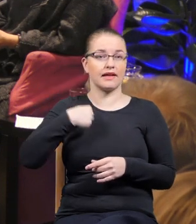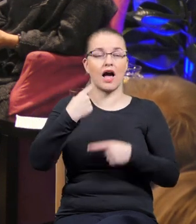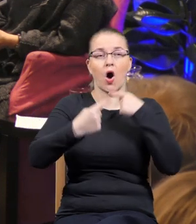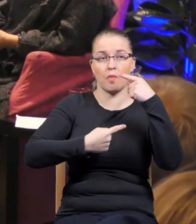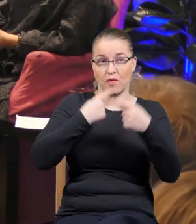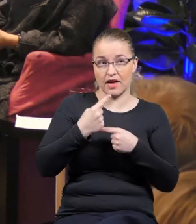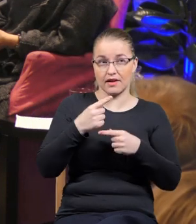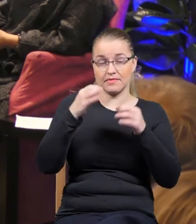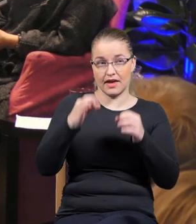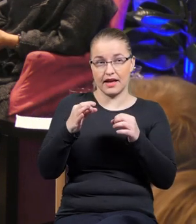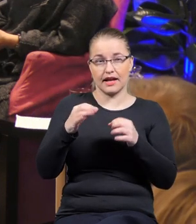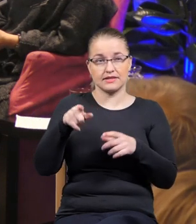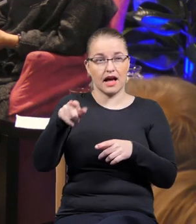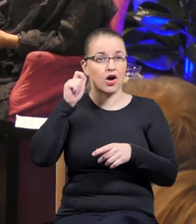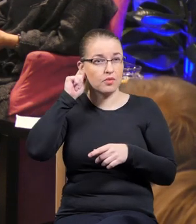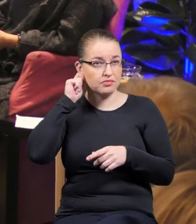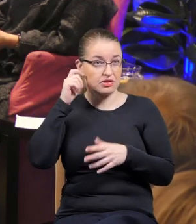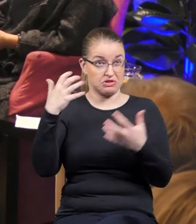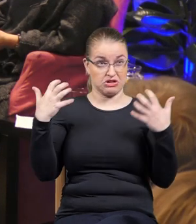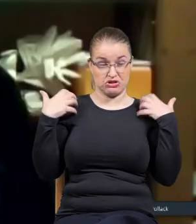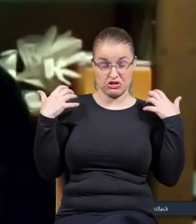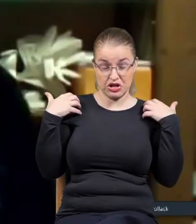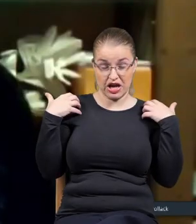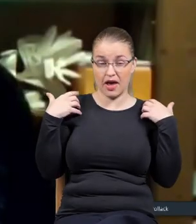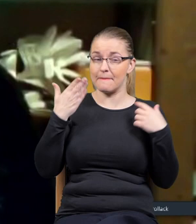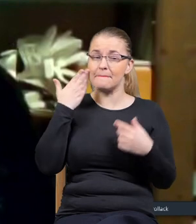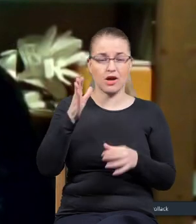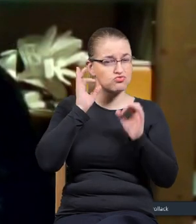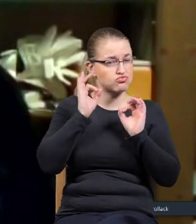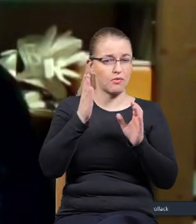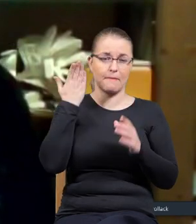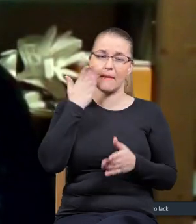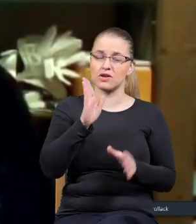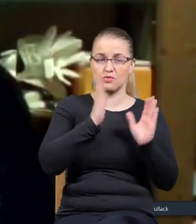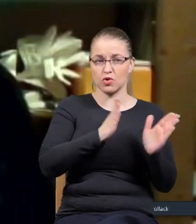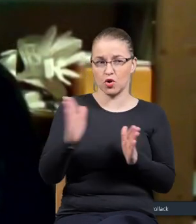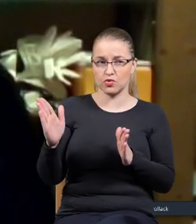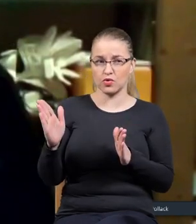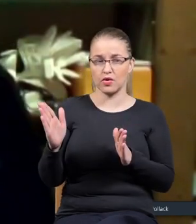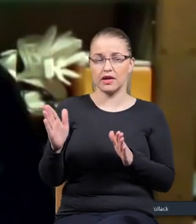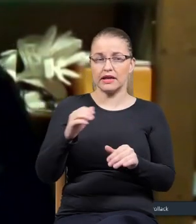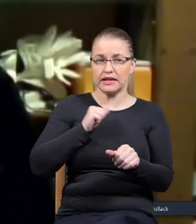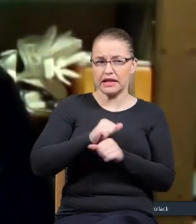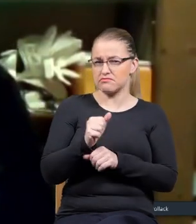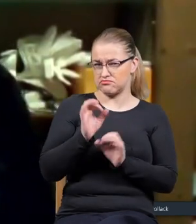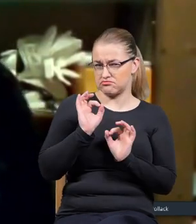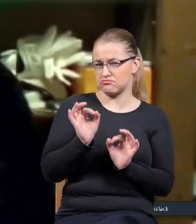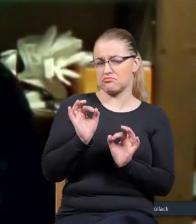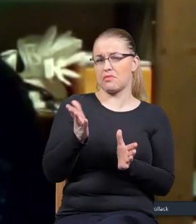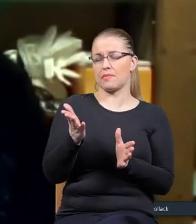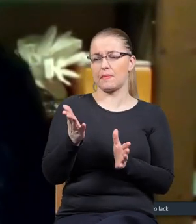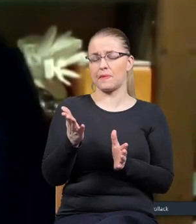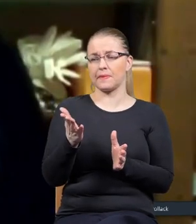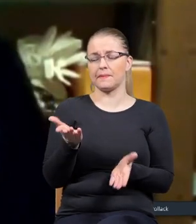Które teraz jeszcze funkcjonuje, ona jest bardzo w porządku. Jest bardzo humoristyczna i w ogóle